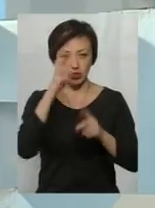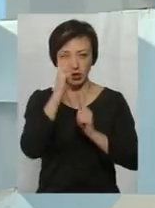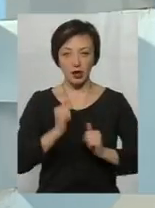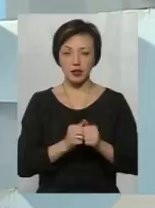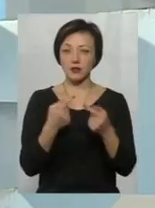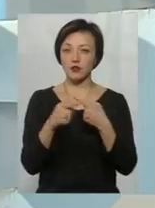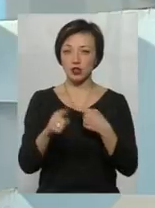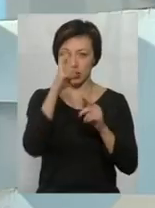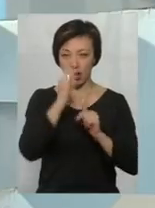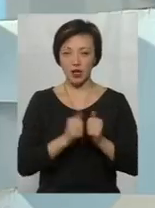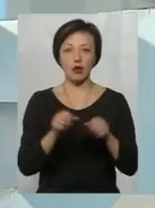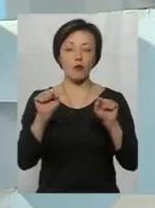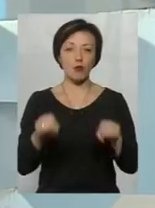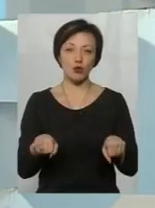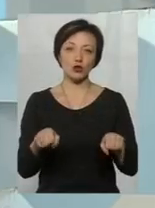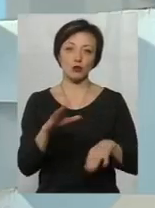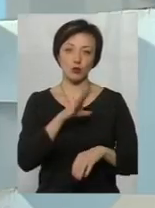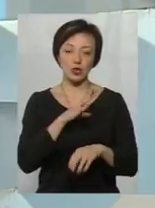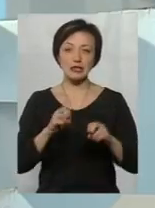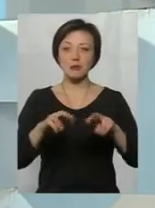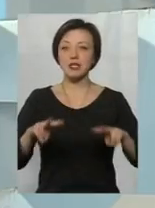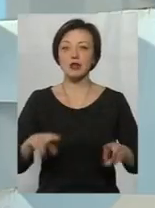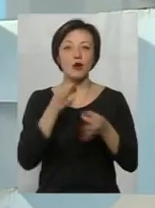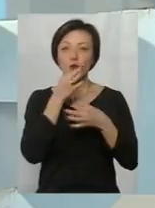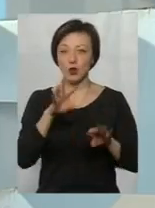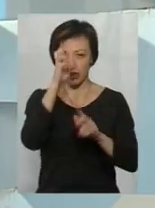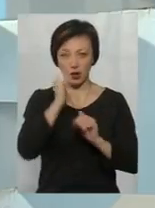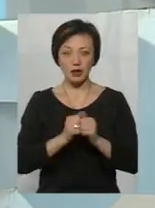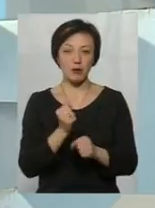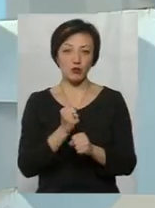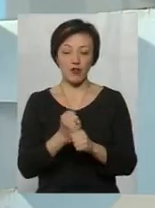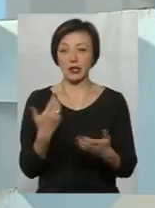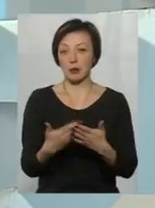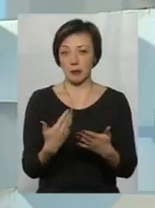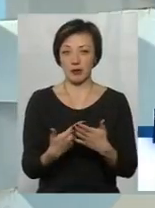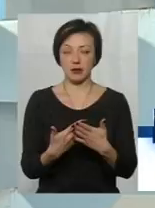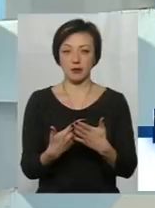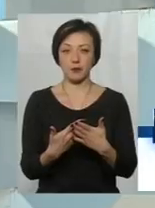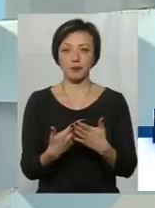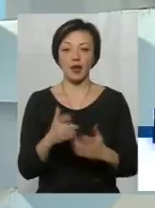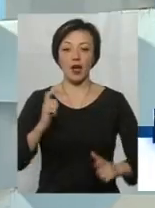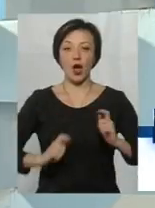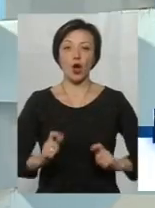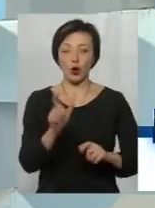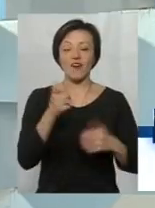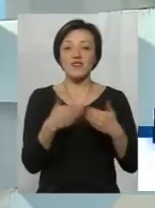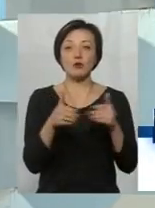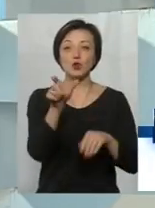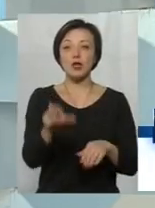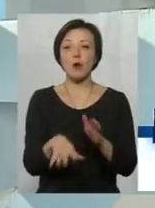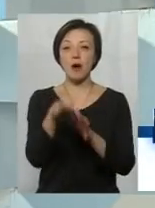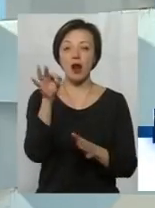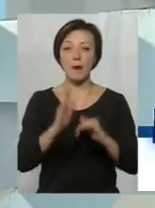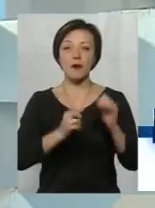так і в інших країнах і можна бути спеціалістом в будь-якій країні працювати. Якщо, наприклад, абітурієнт обирає професію, зокрема,